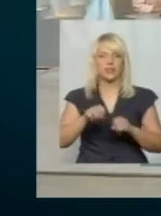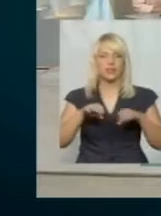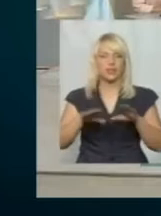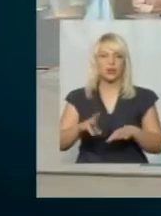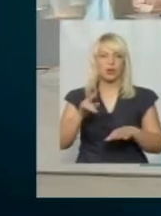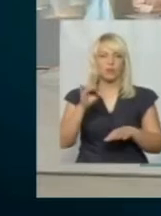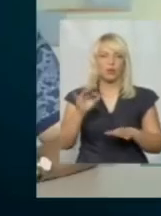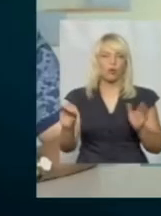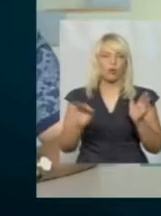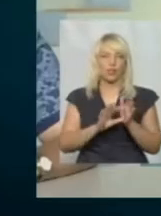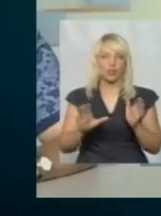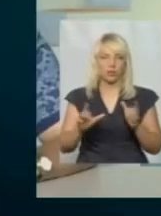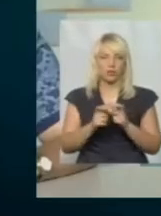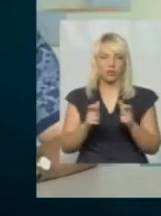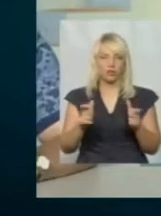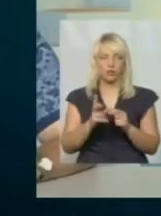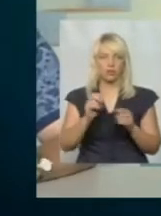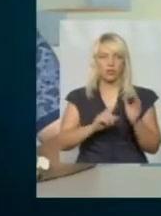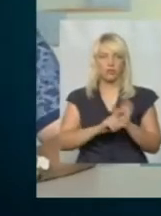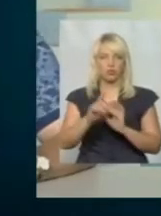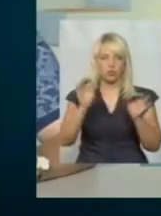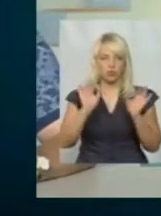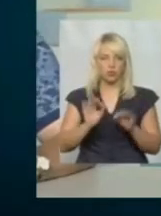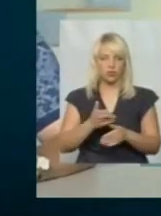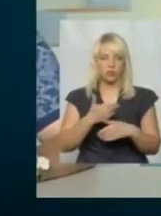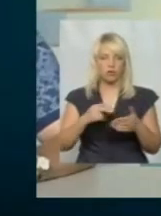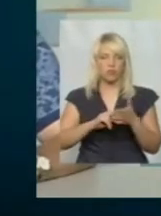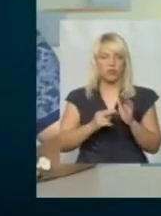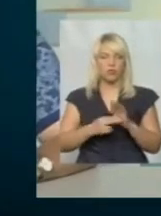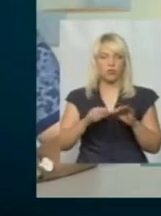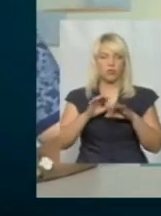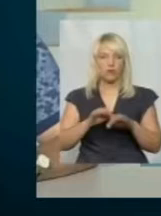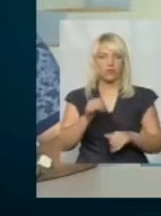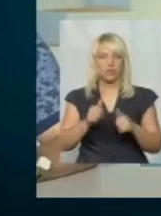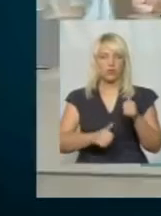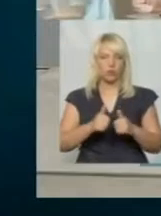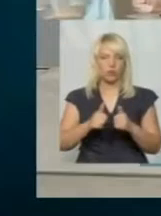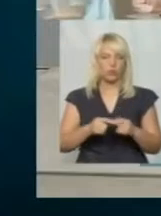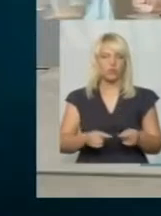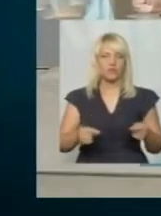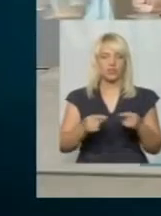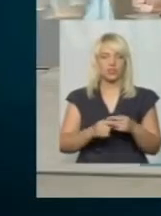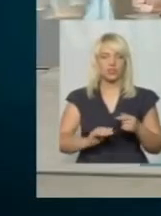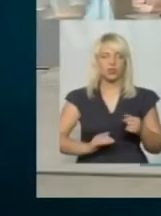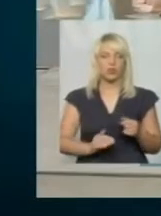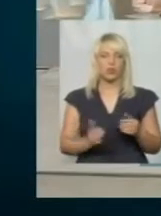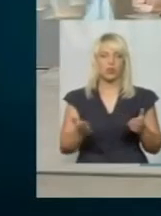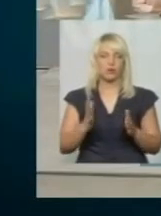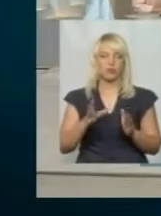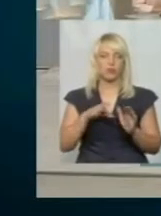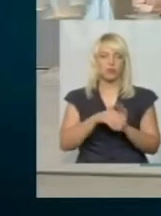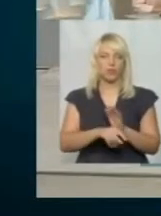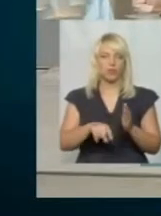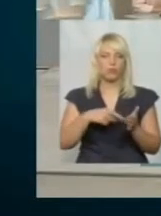електронний квиток. На початку осаді ми плануємо провести конкурс, визначити кампанію, яка буде впроваджувати в місті